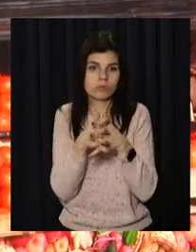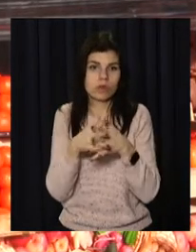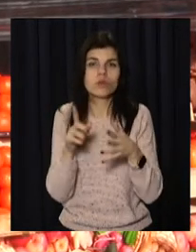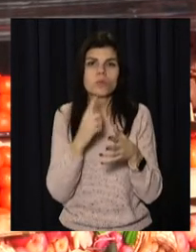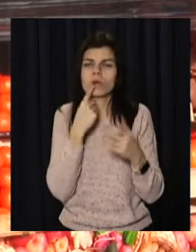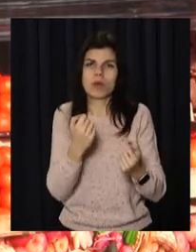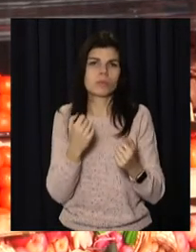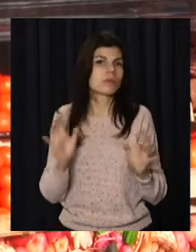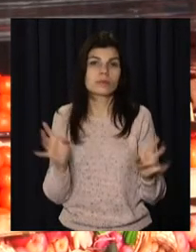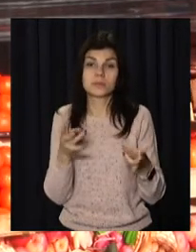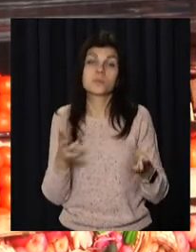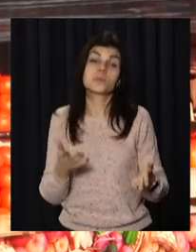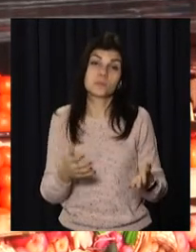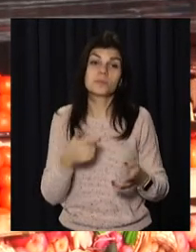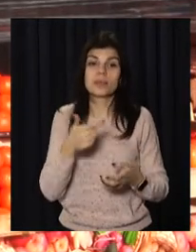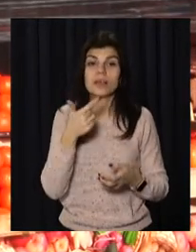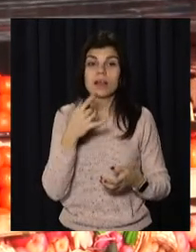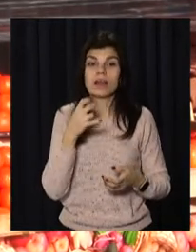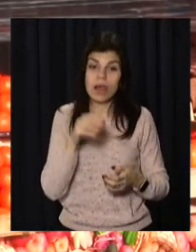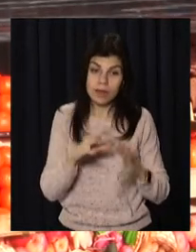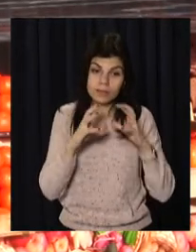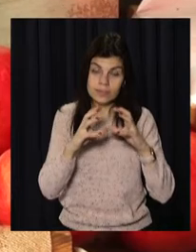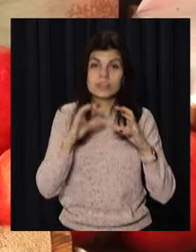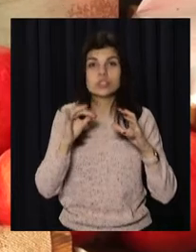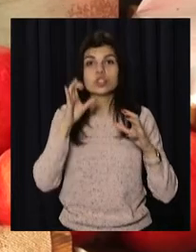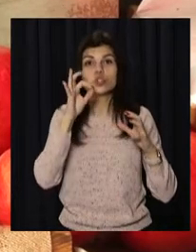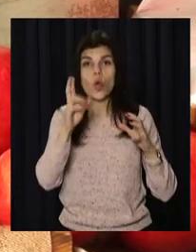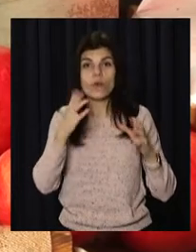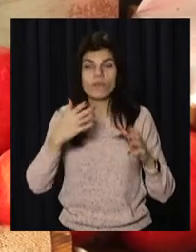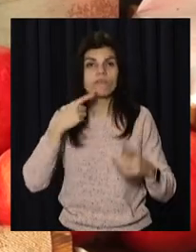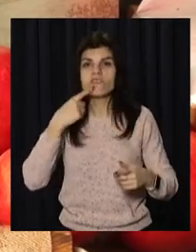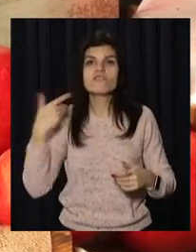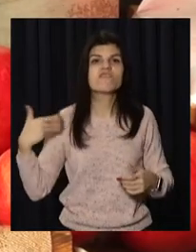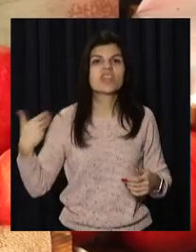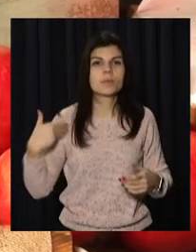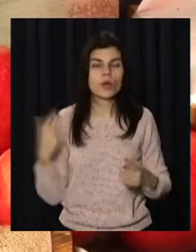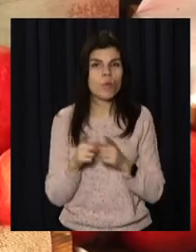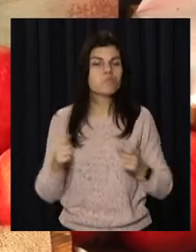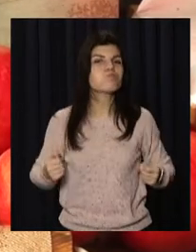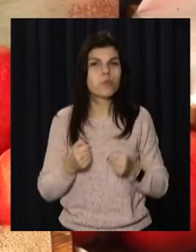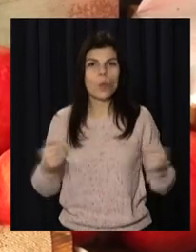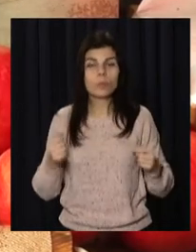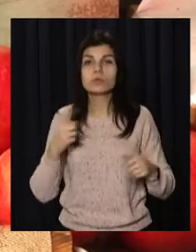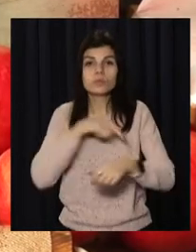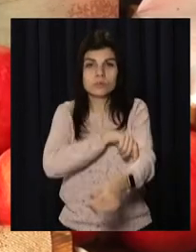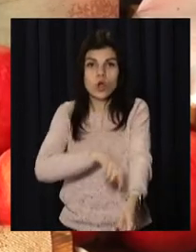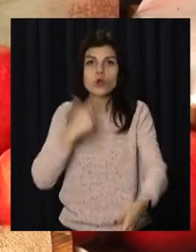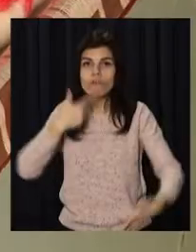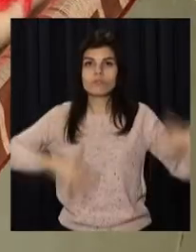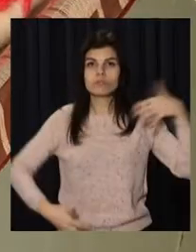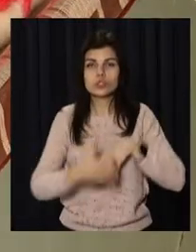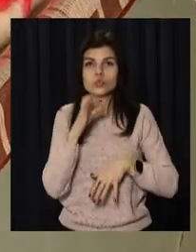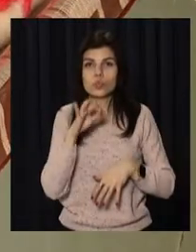гранат, розводити чи ще свої чекає, щоб не сильно крепкий був. Гранати та гранатовий сік називають справжньою вітамінною